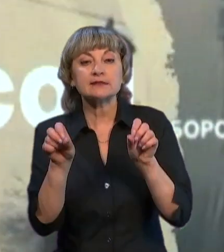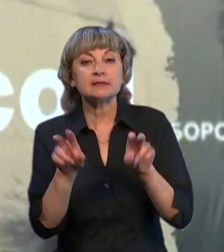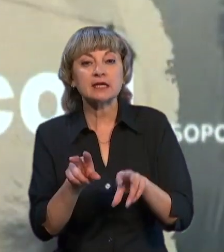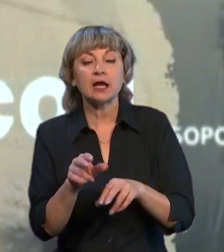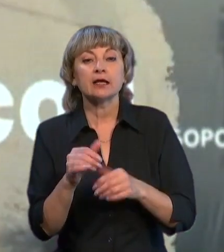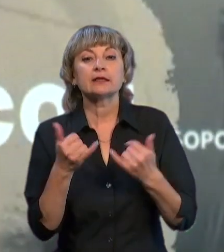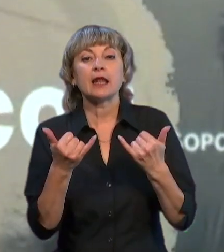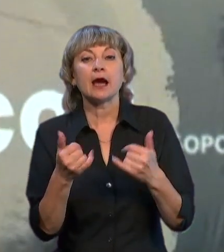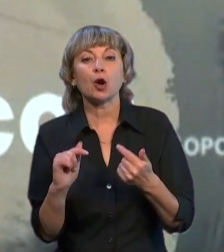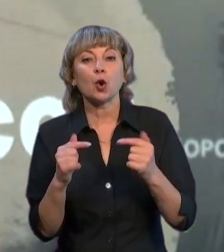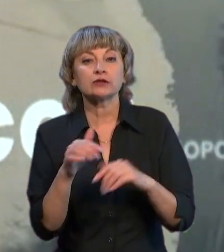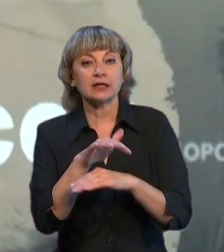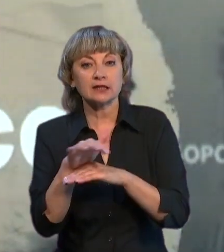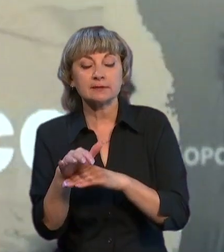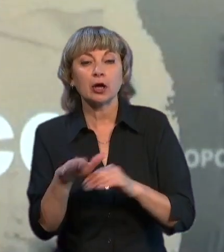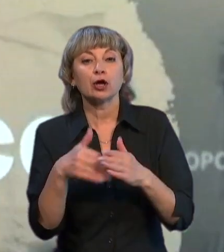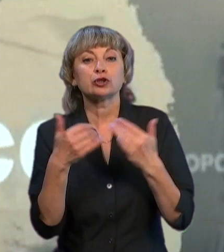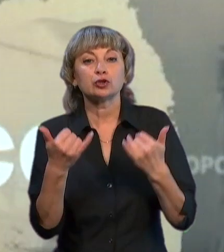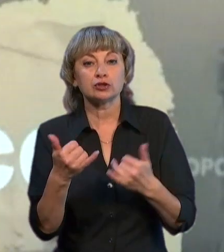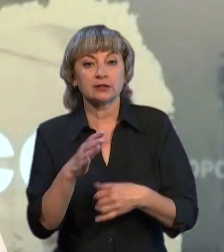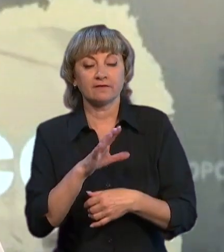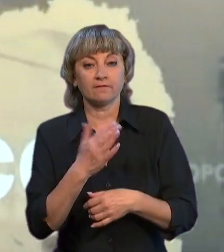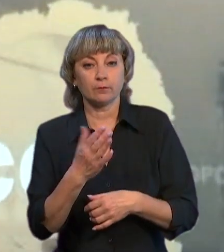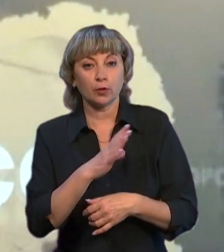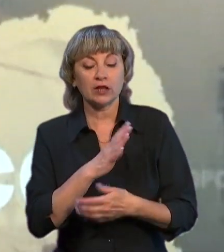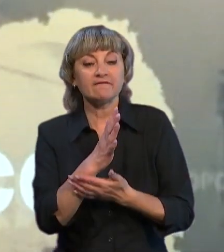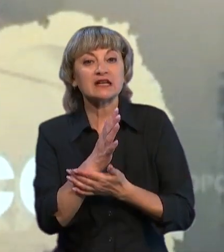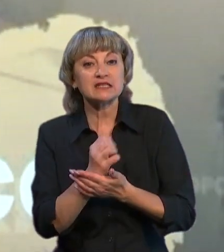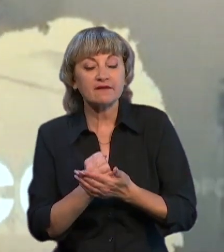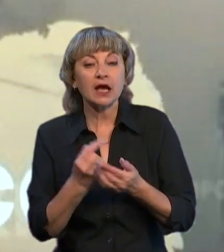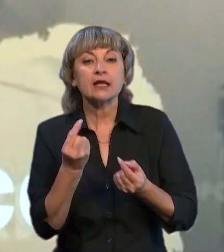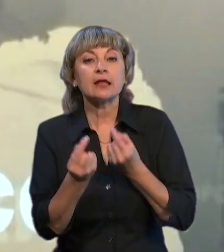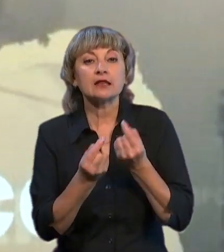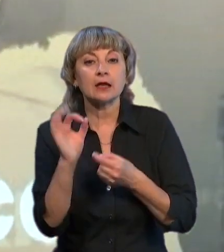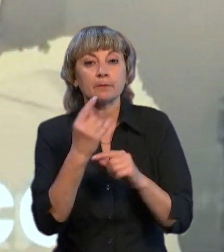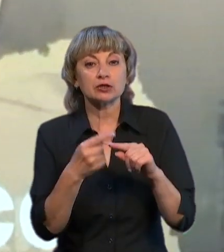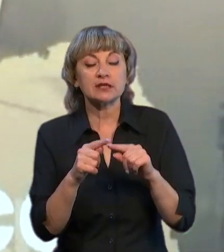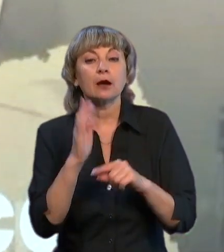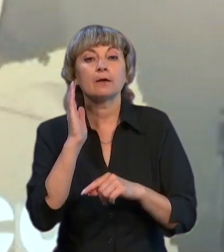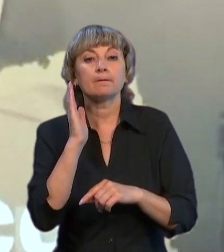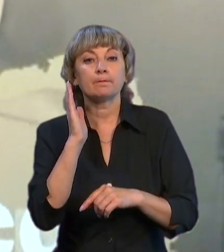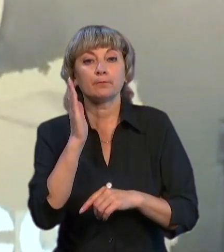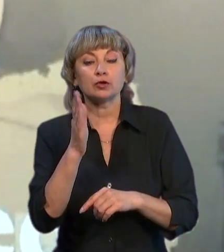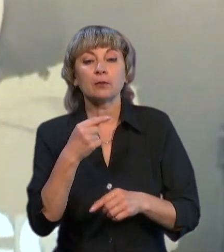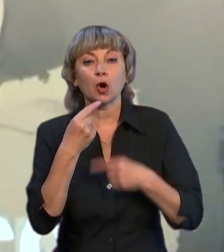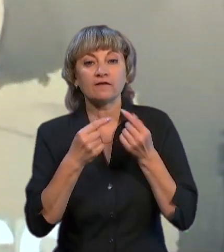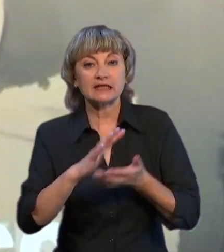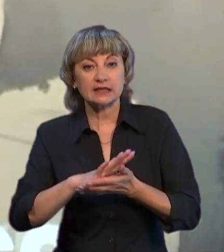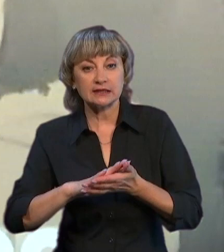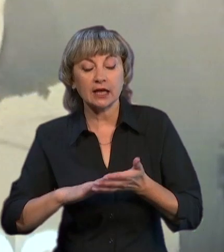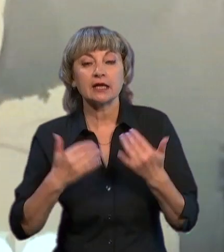контрнаступу. Досі вони були у резерві. Деталі про це будемо говорити далі.